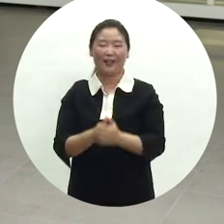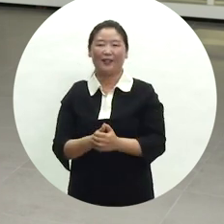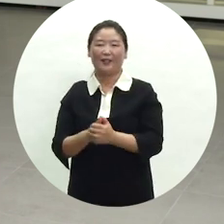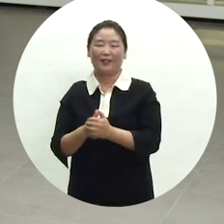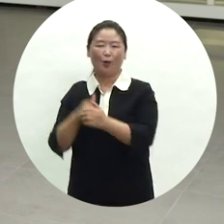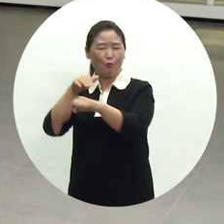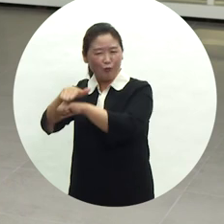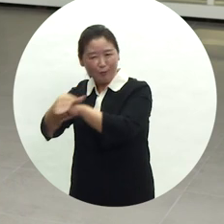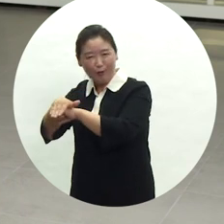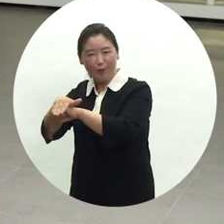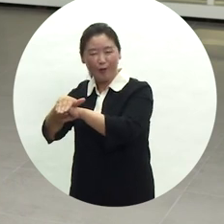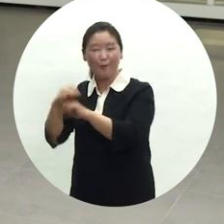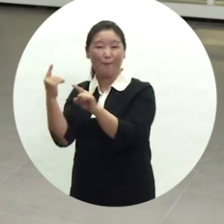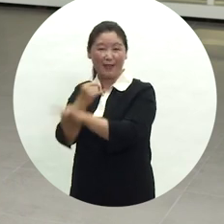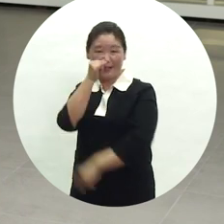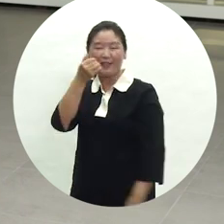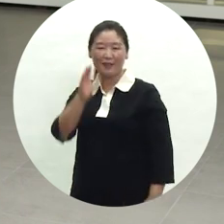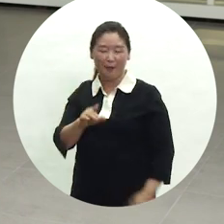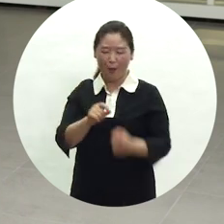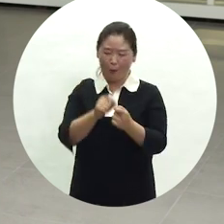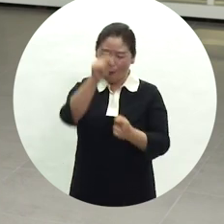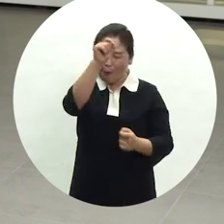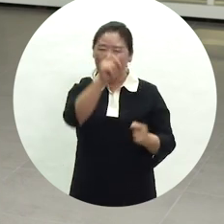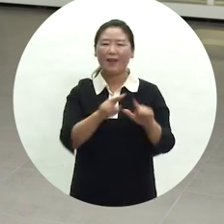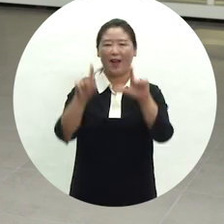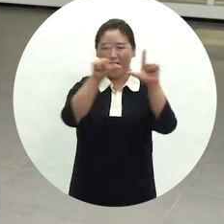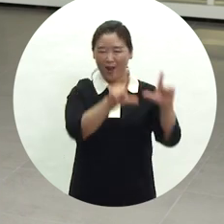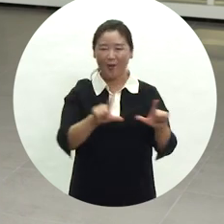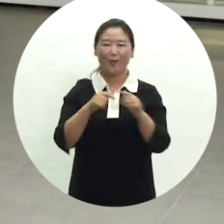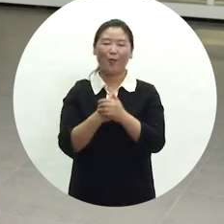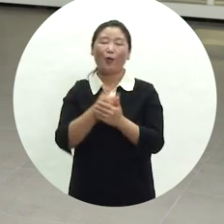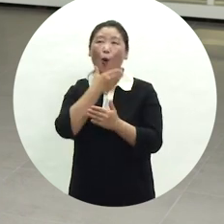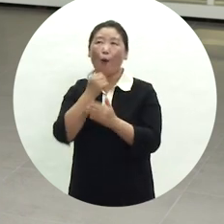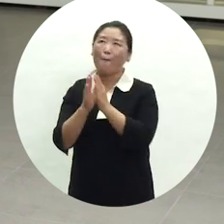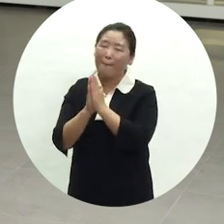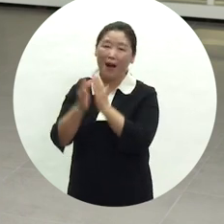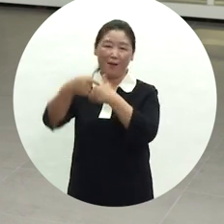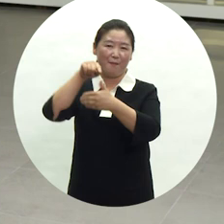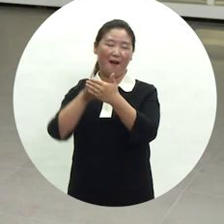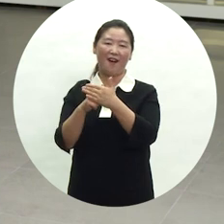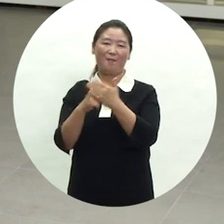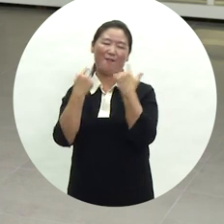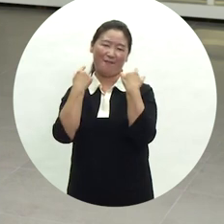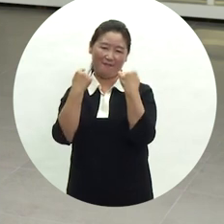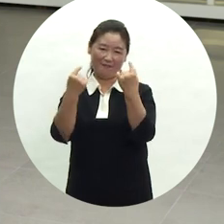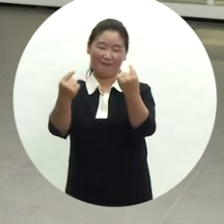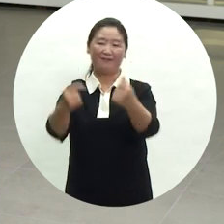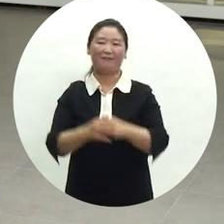의미는 변화했지만 오래 살고 복을 바라는 마음은 시대를 관통하는 가치입니다.